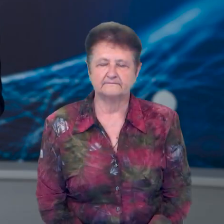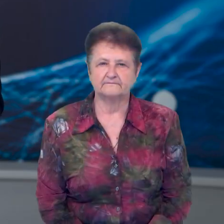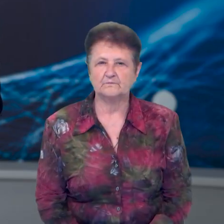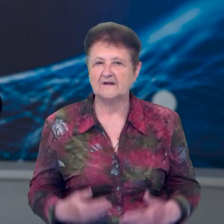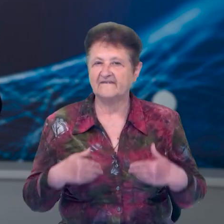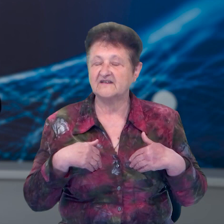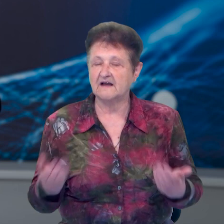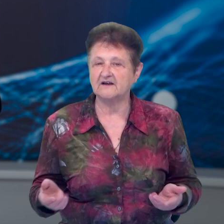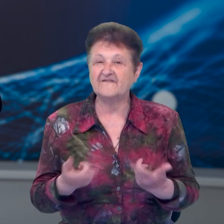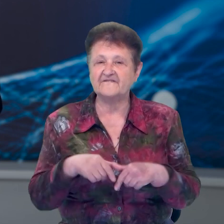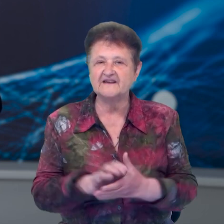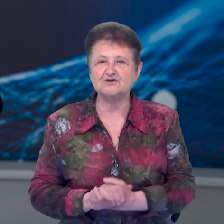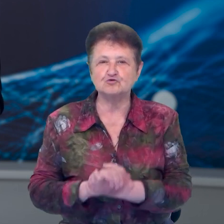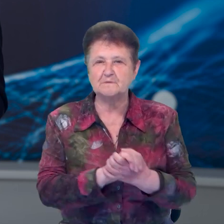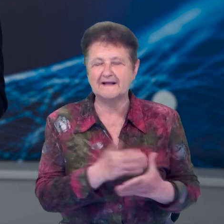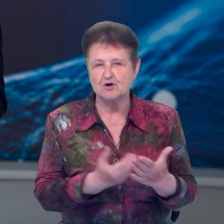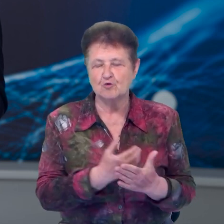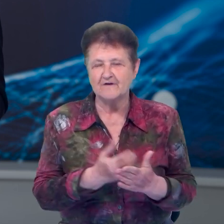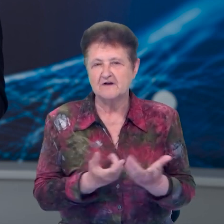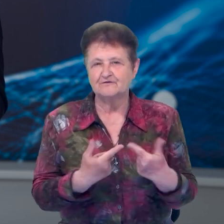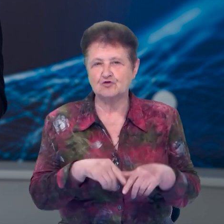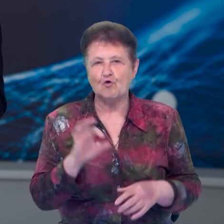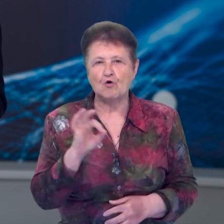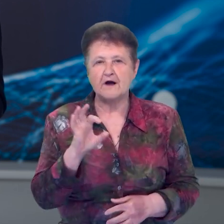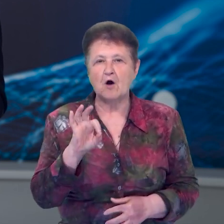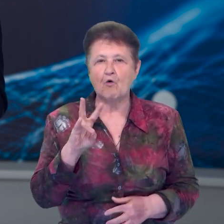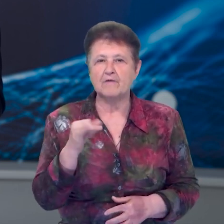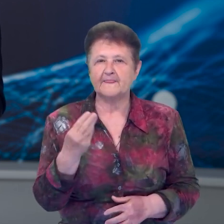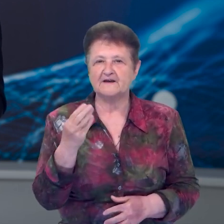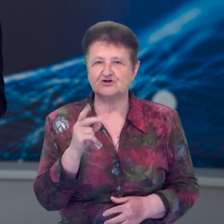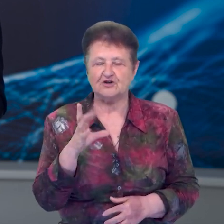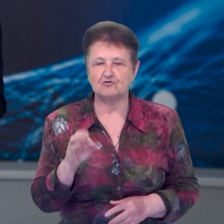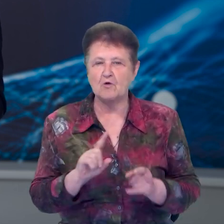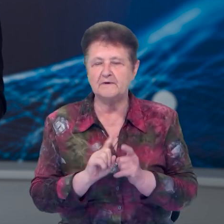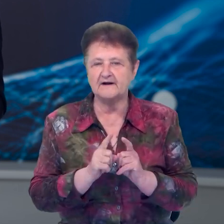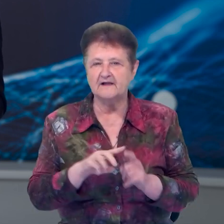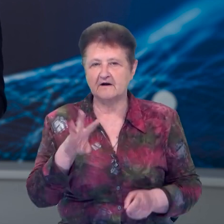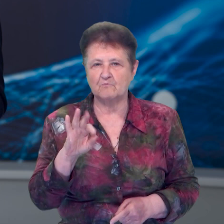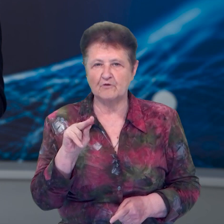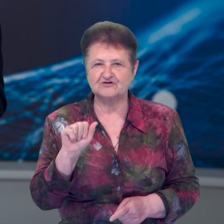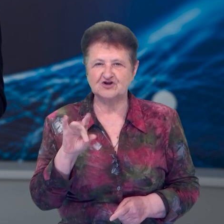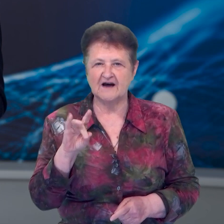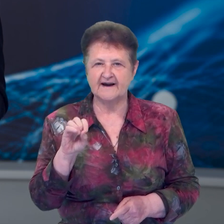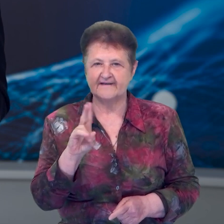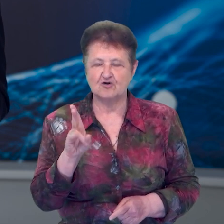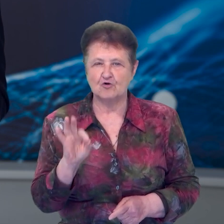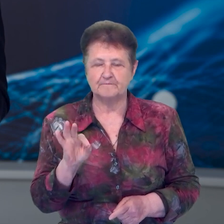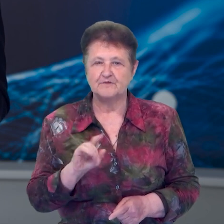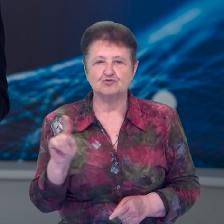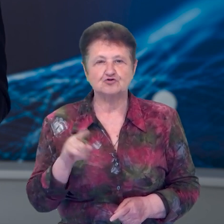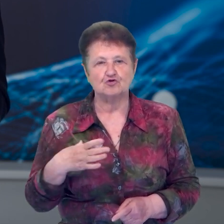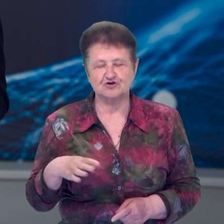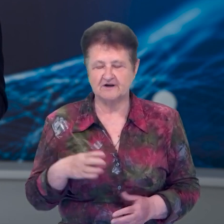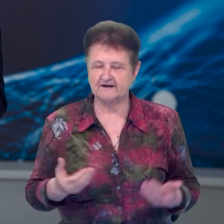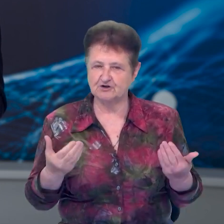Вітаю вас! В ефірі Суспільне новини у студії Ольга Онищенко. Переклад мових жестів Лідія Мовчаренко. Що